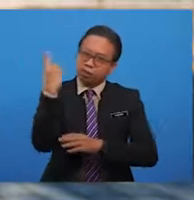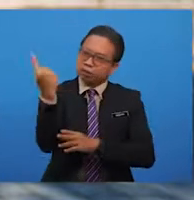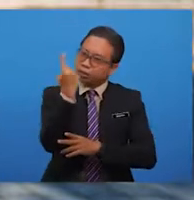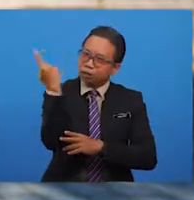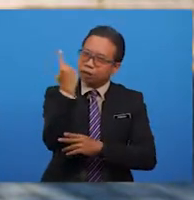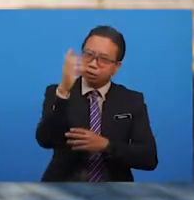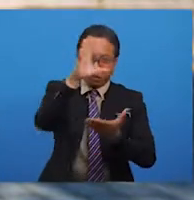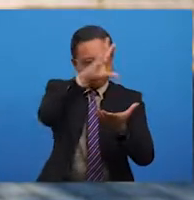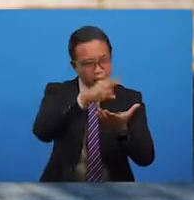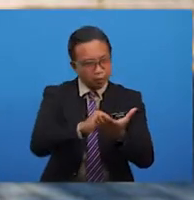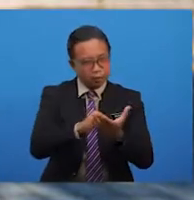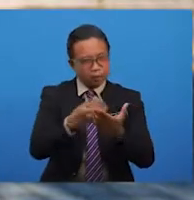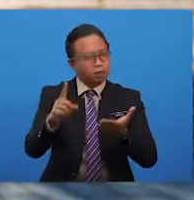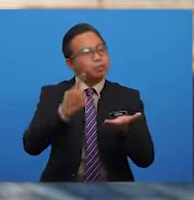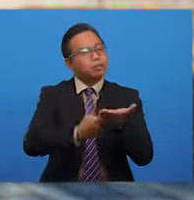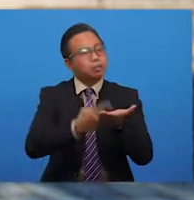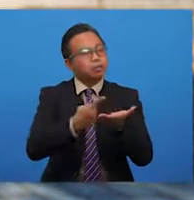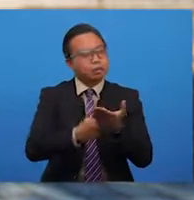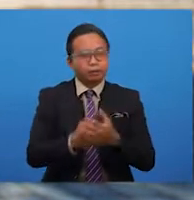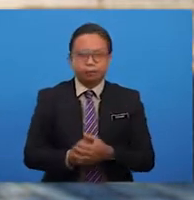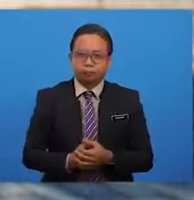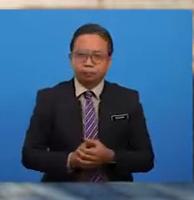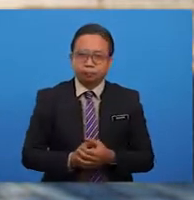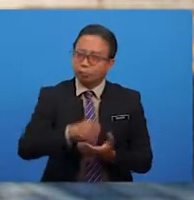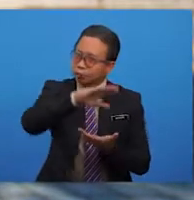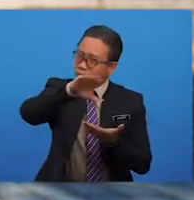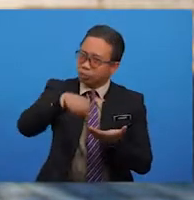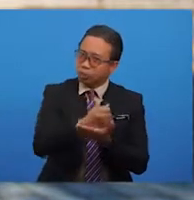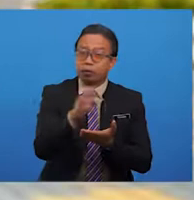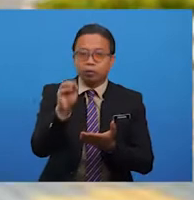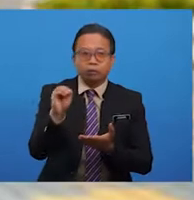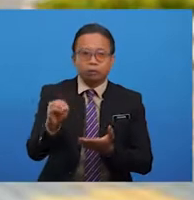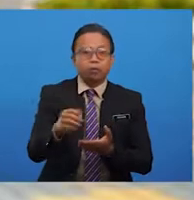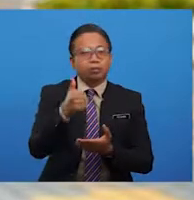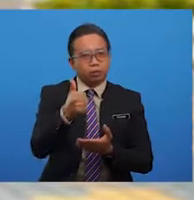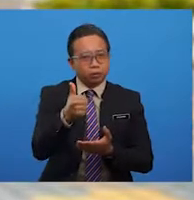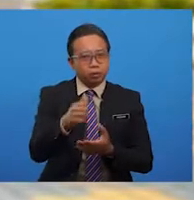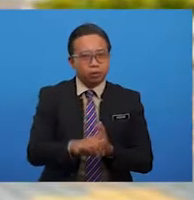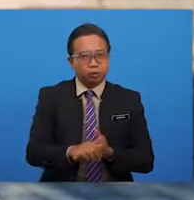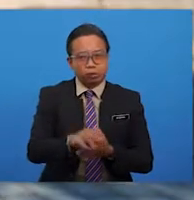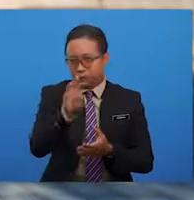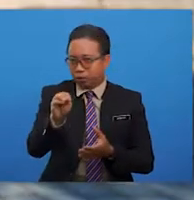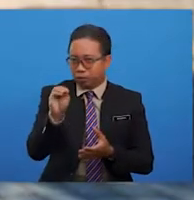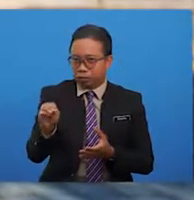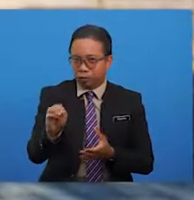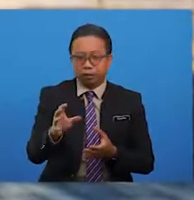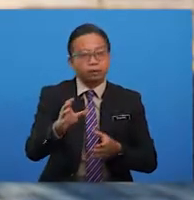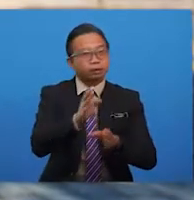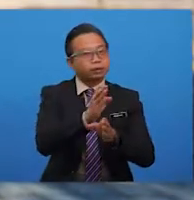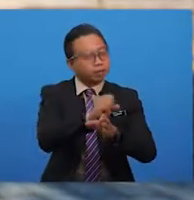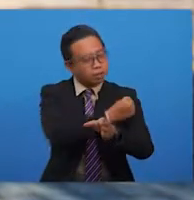perkara yang dibincangkan. Kalian sememangnya murid yang cemberlang. Murid-murid sekaliannya saja saja